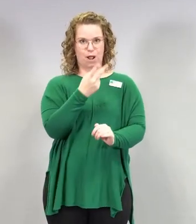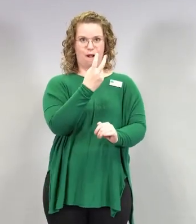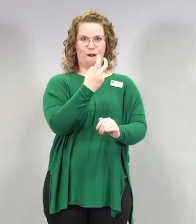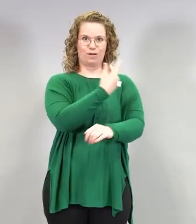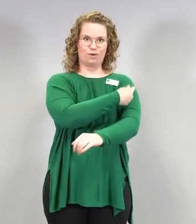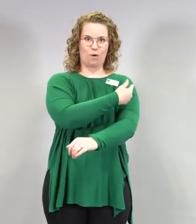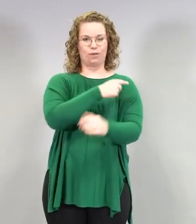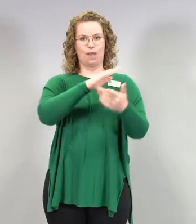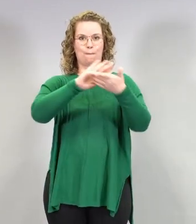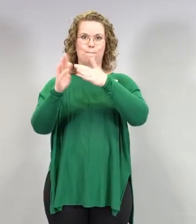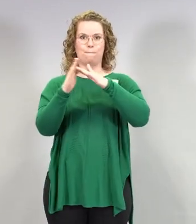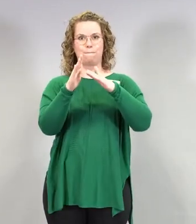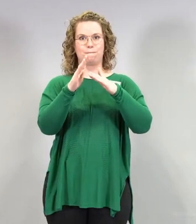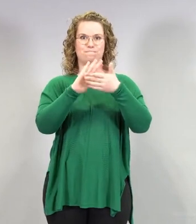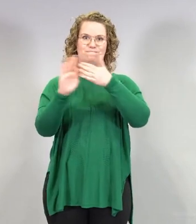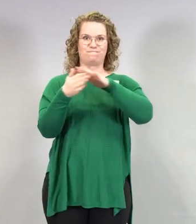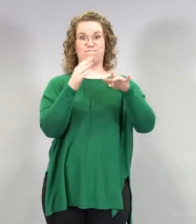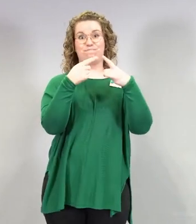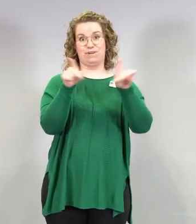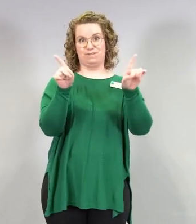eroavat toinen toisistaan.